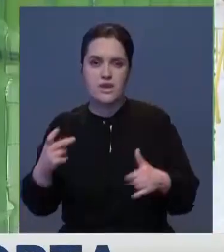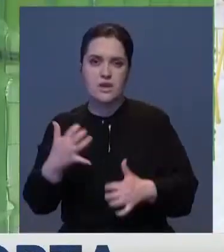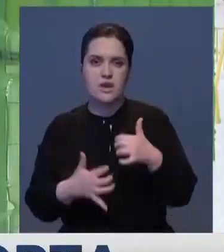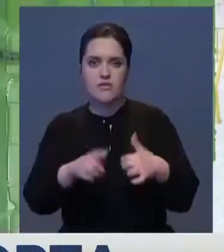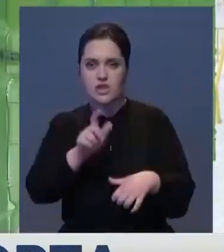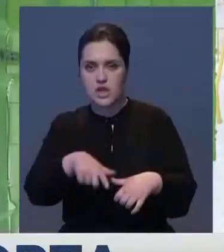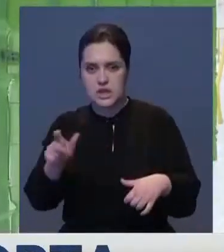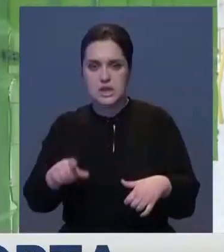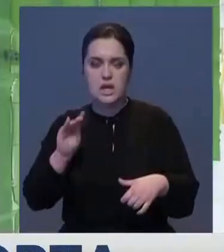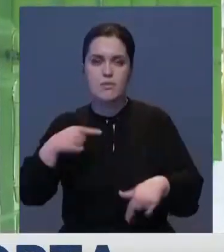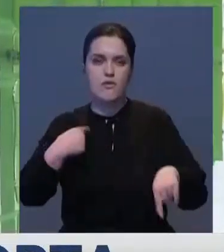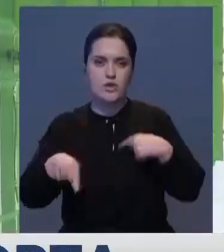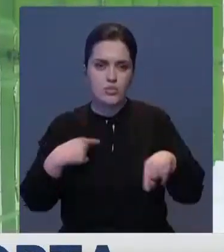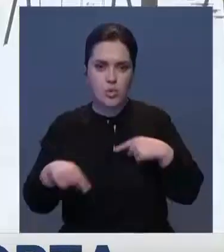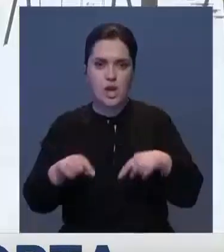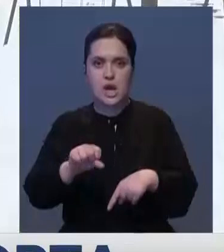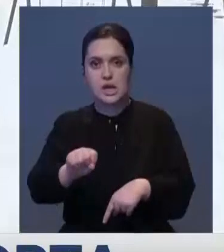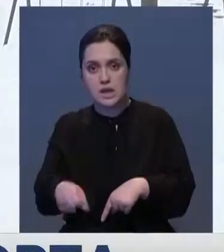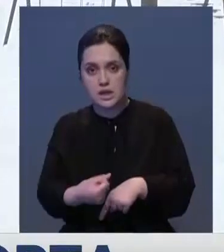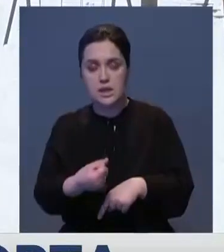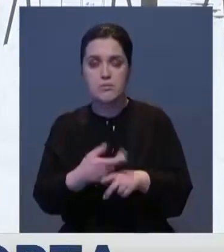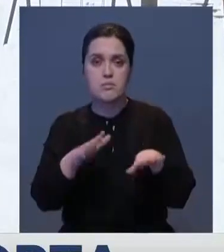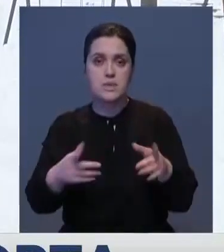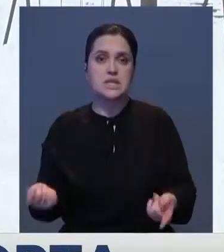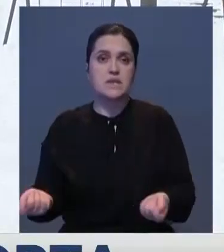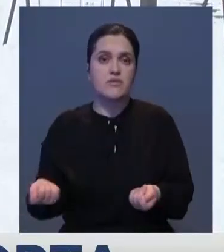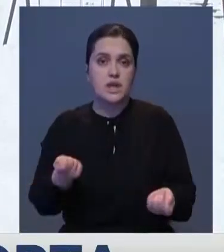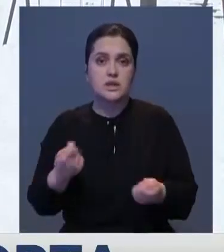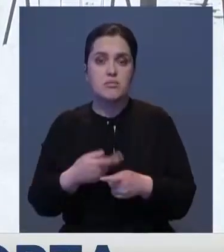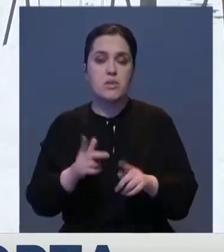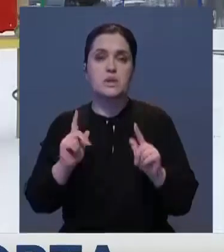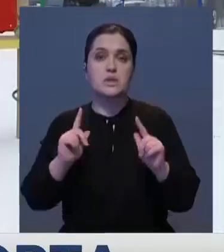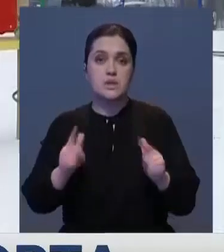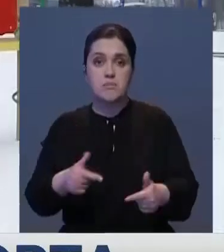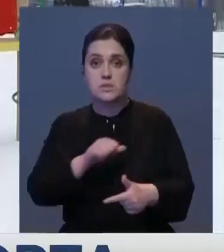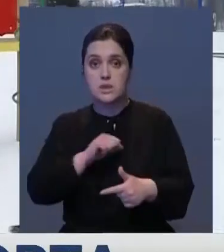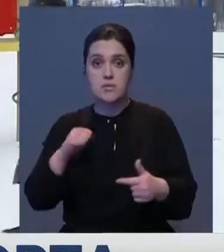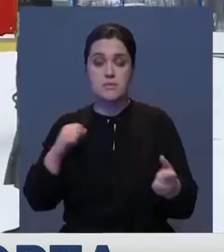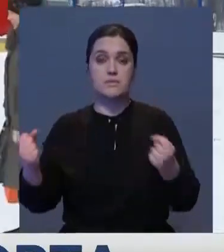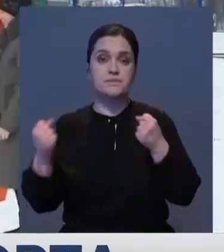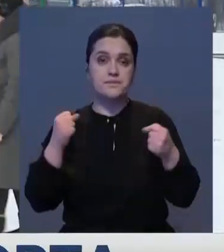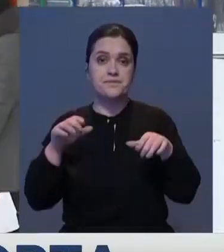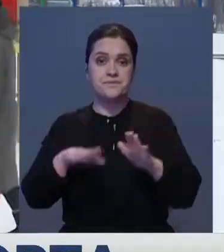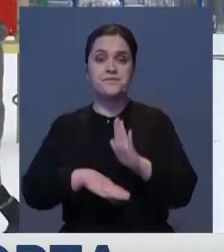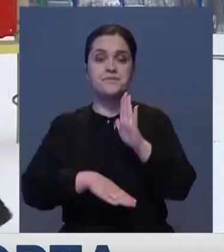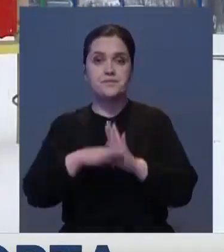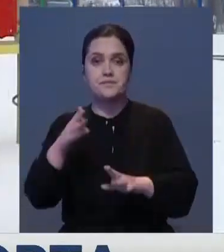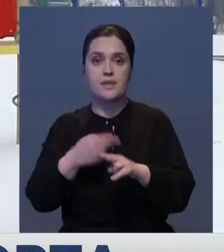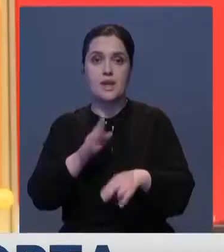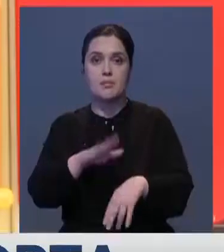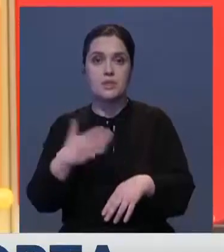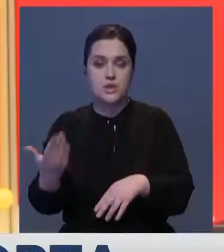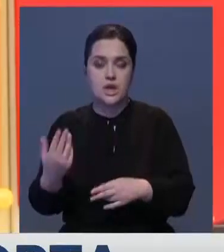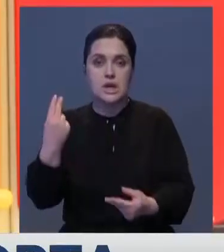Активисты установили футбольные и хоккейные корты. Местные власти инициативу общественников поддержали. Сами спортивные площадки усовершенствовали, а между ними